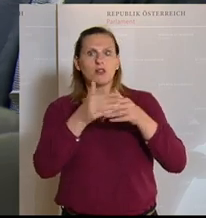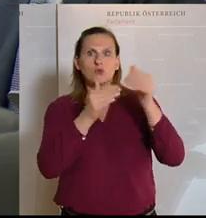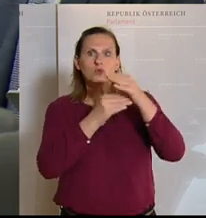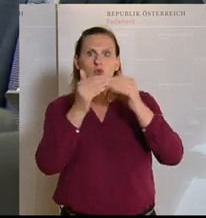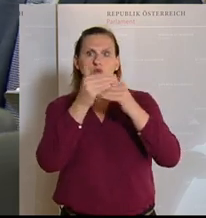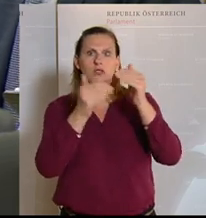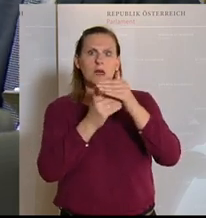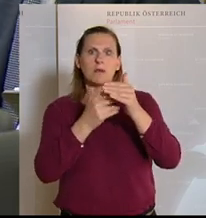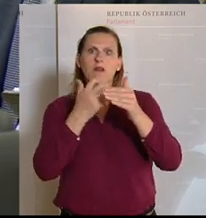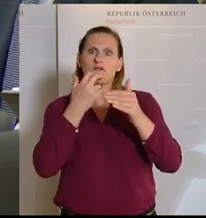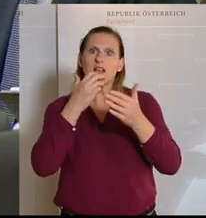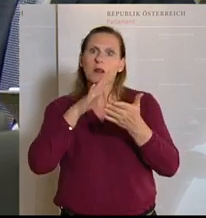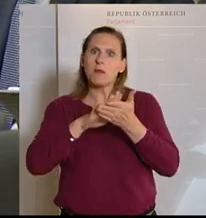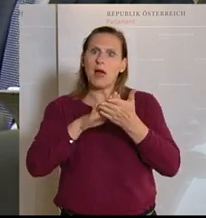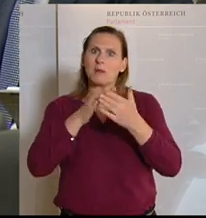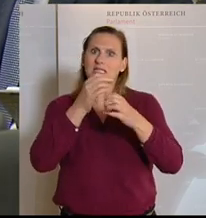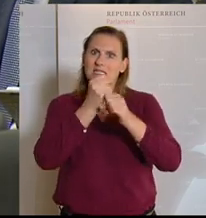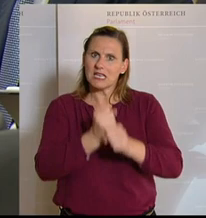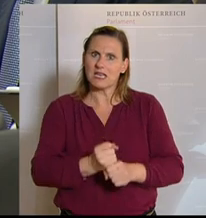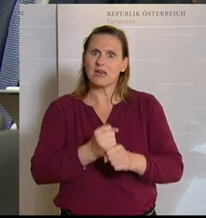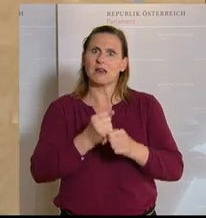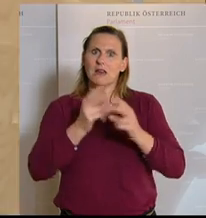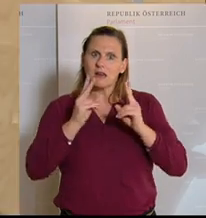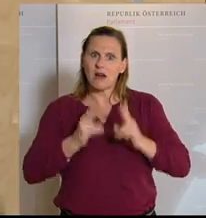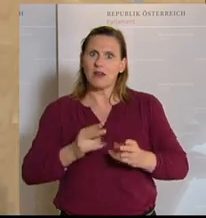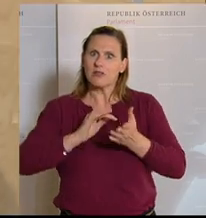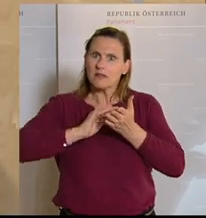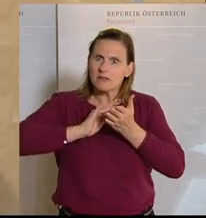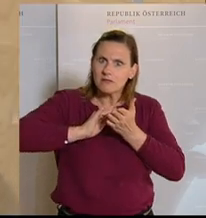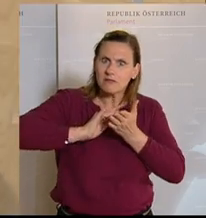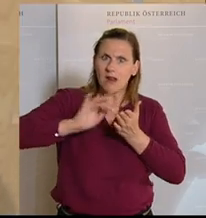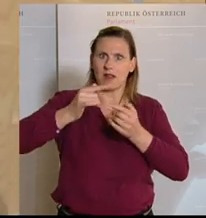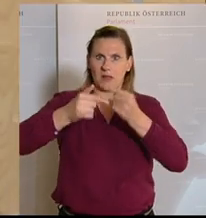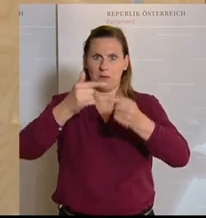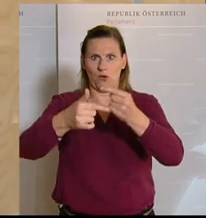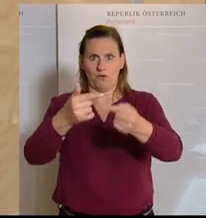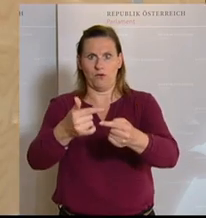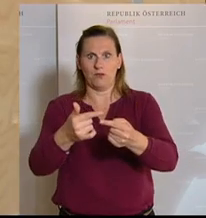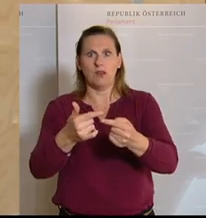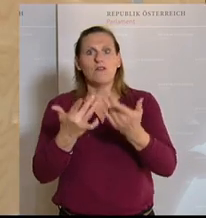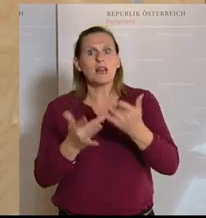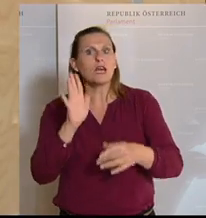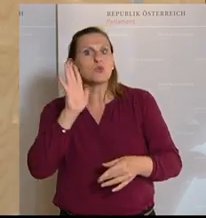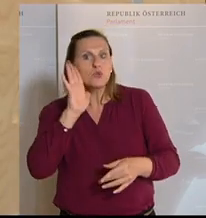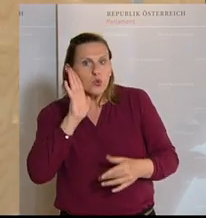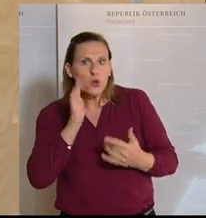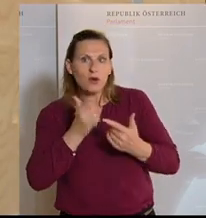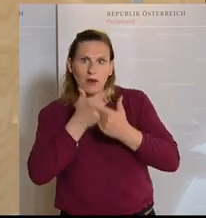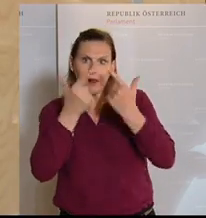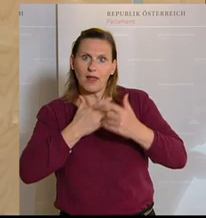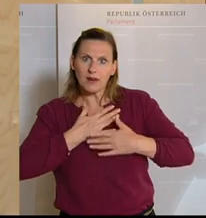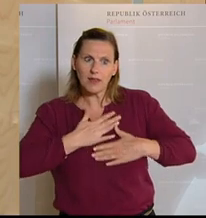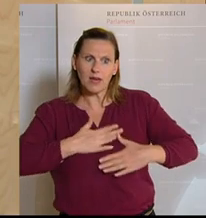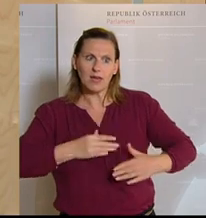funktionsfähig halten wollen. Und wenn Sie mir vielleicht zuhören, dann erkläre ich Ihnen auch gerne, warum Sie